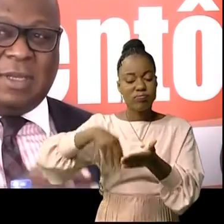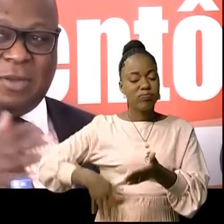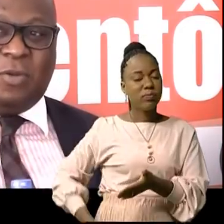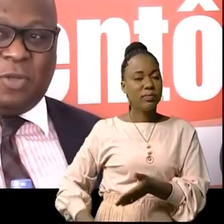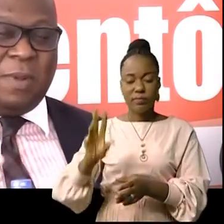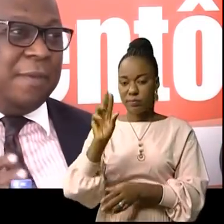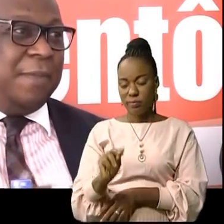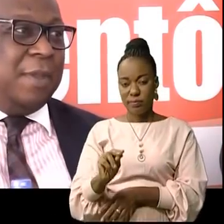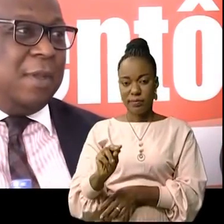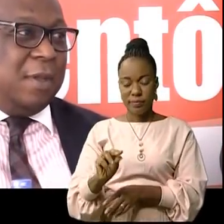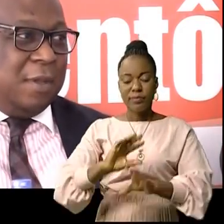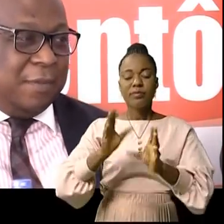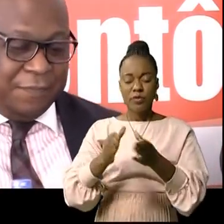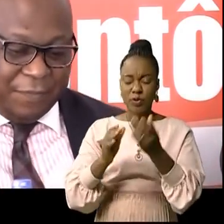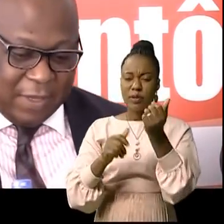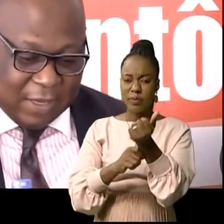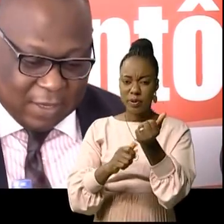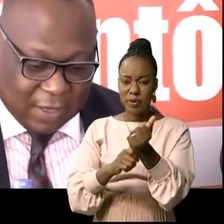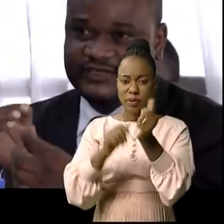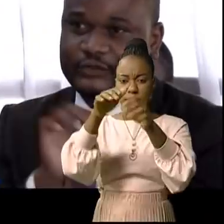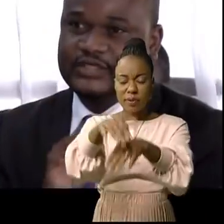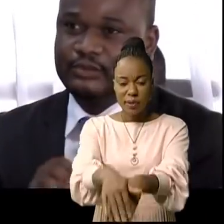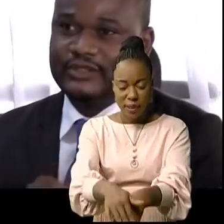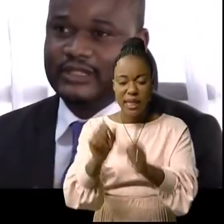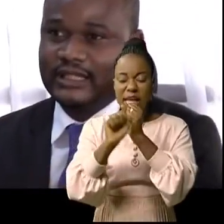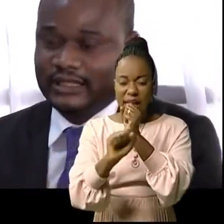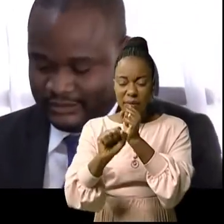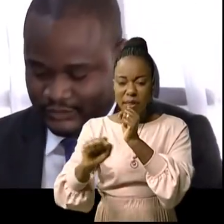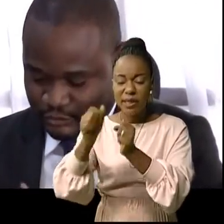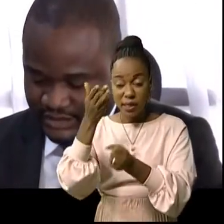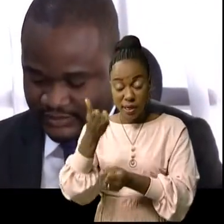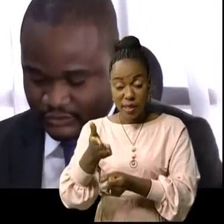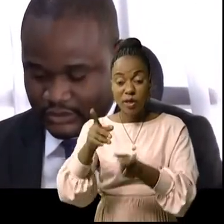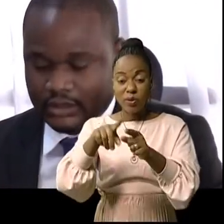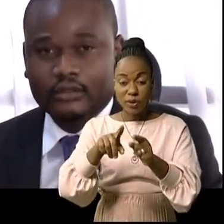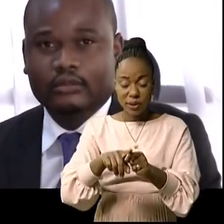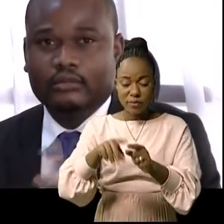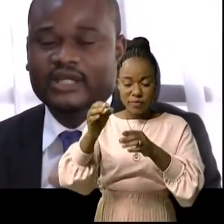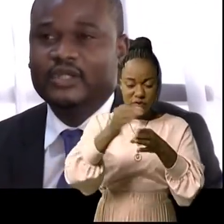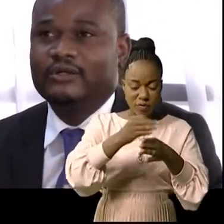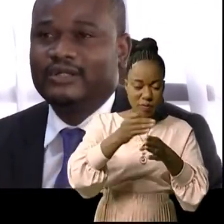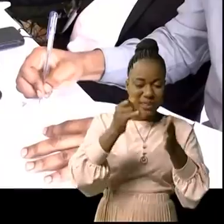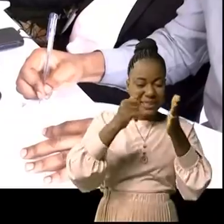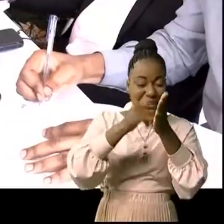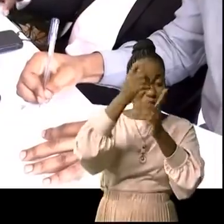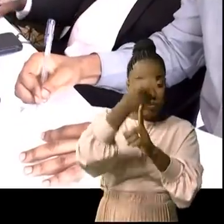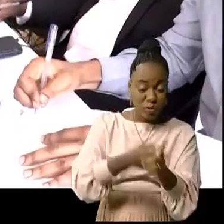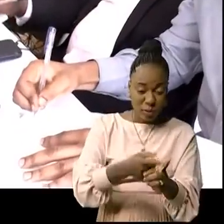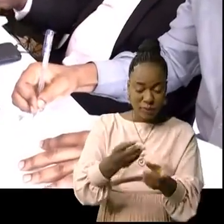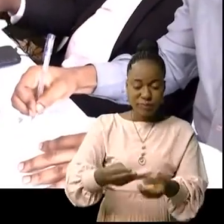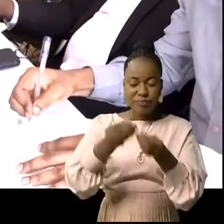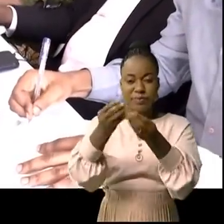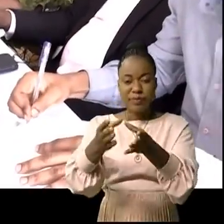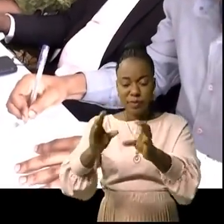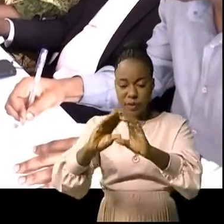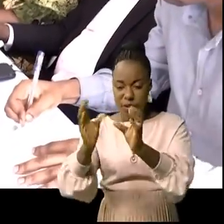Toutes les parties impliquées dans la mise en œuvre de cette campagne, preuvées durant six mois sur toute l'étendue de la République, ont mis sur pied des